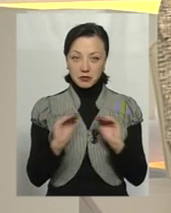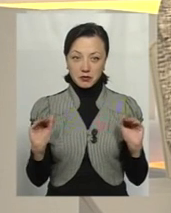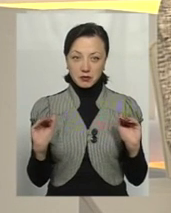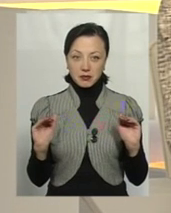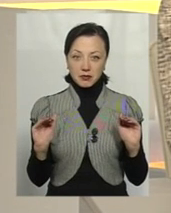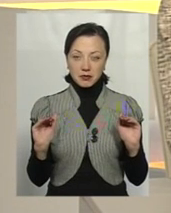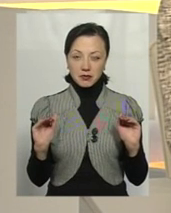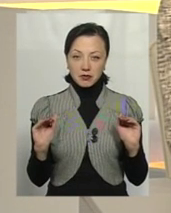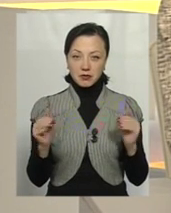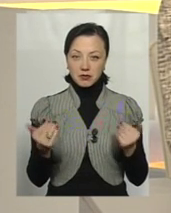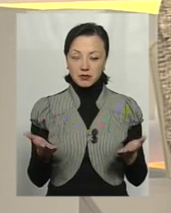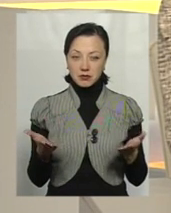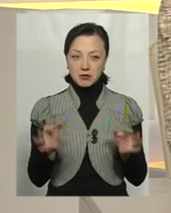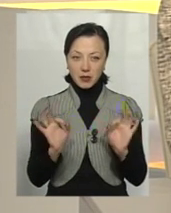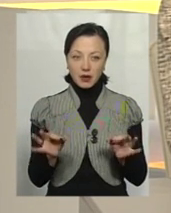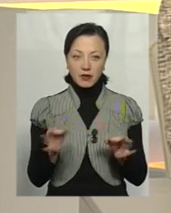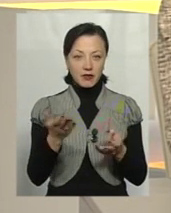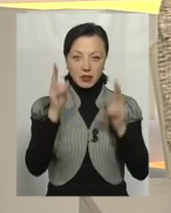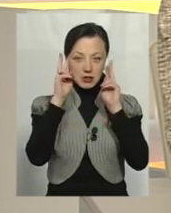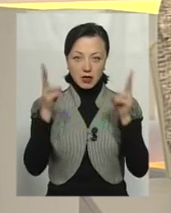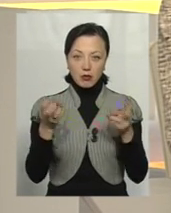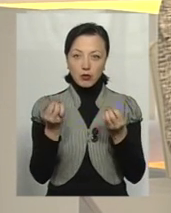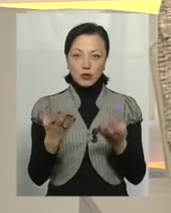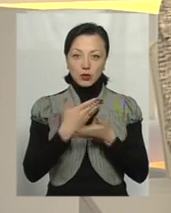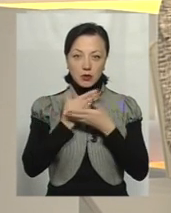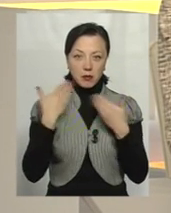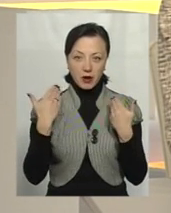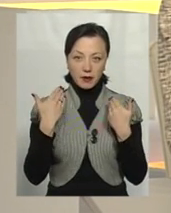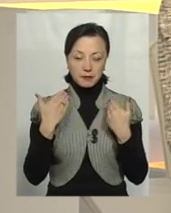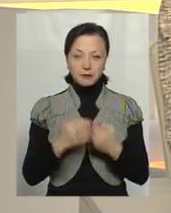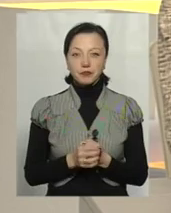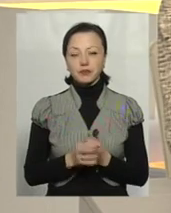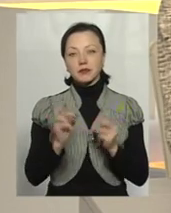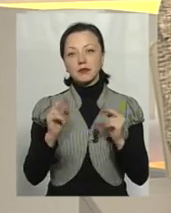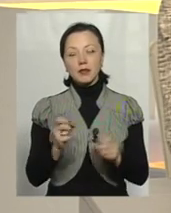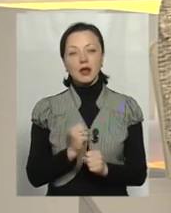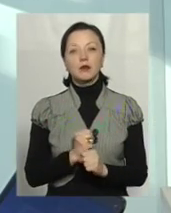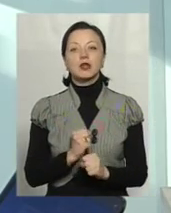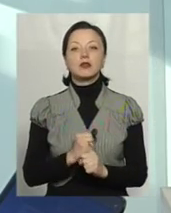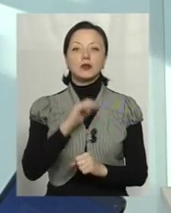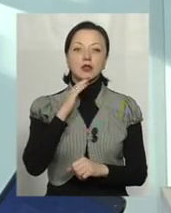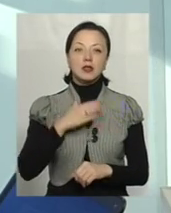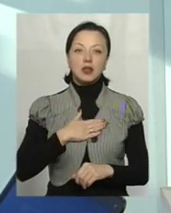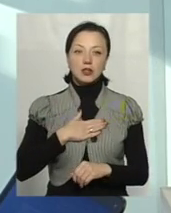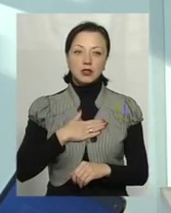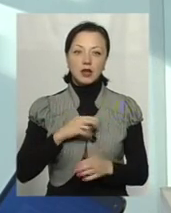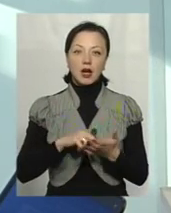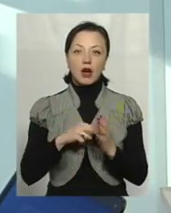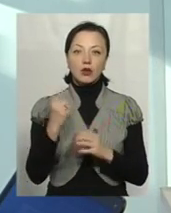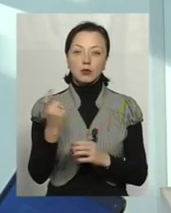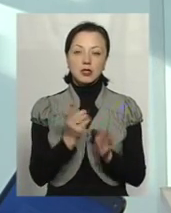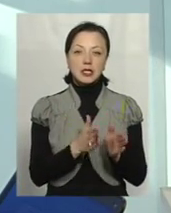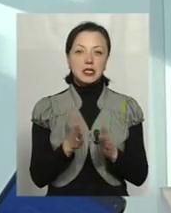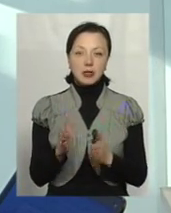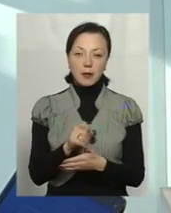Правда? Правда. Не те, що ви щось не знаєте. Її просто немає. Як працює наша, те, що називається, економічна система?